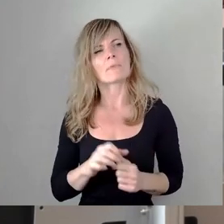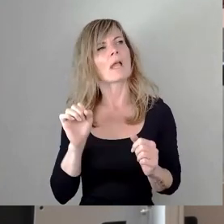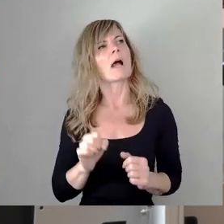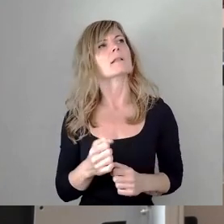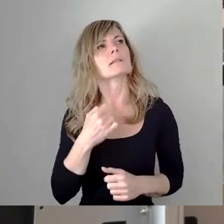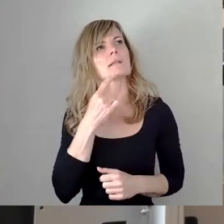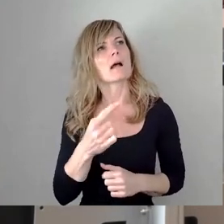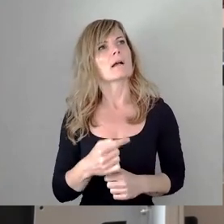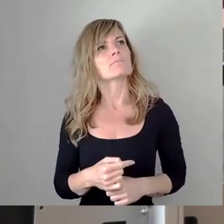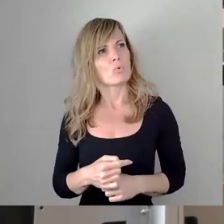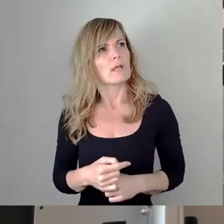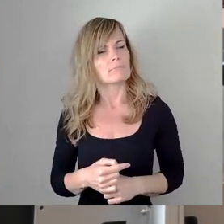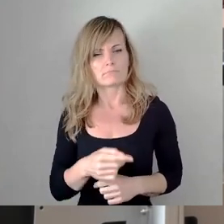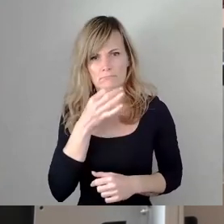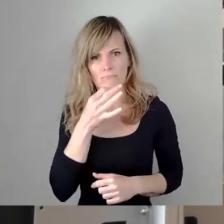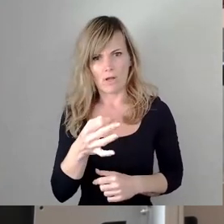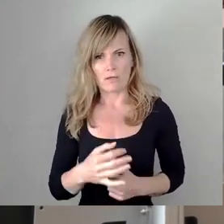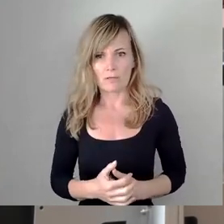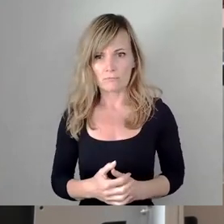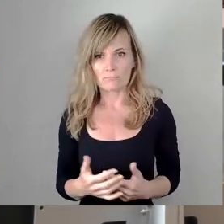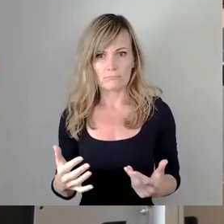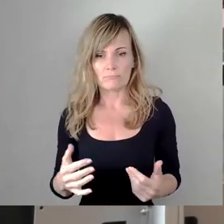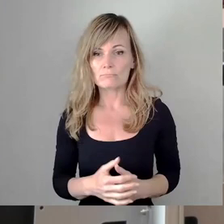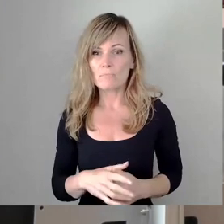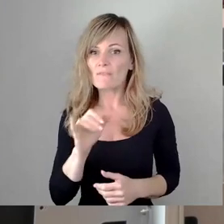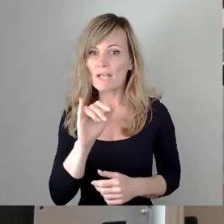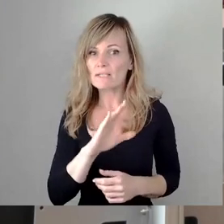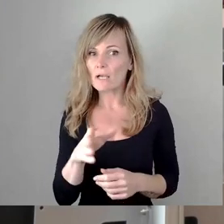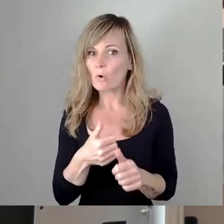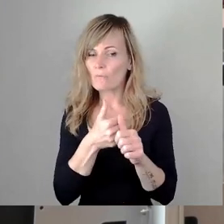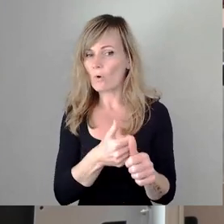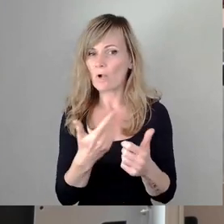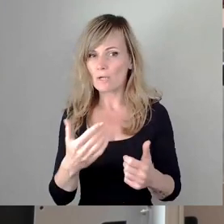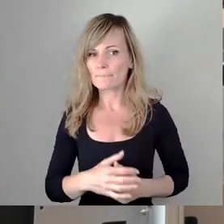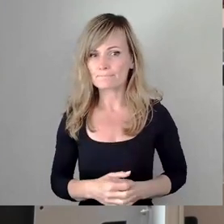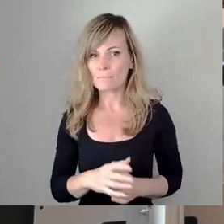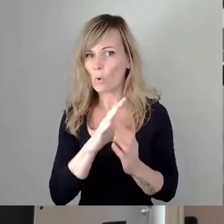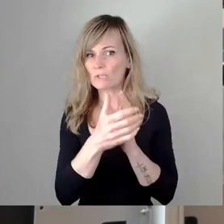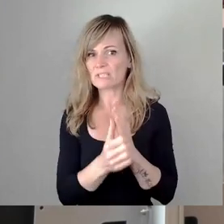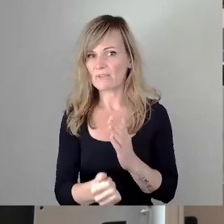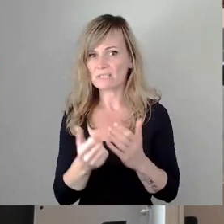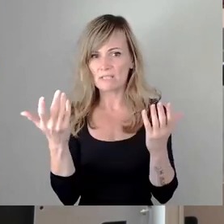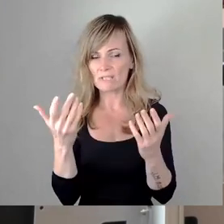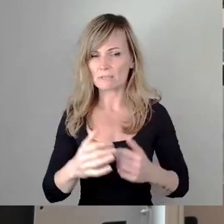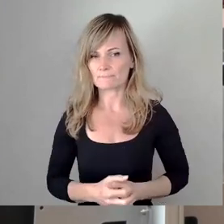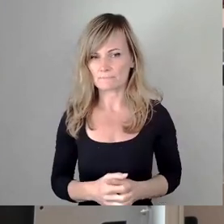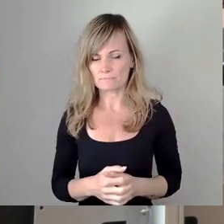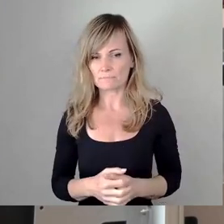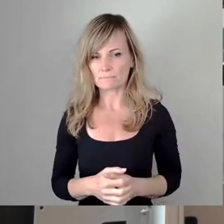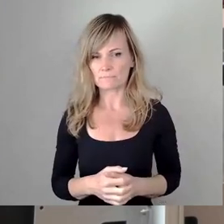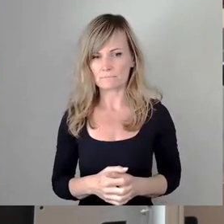muss sich einfach die Frage stellen, welche Konsequenzen hat das? Es geht hier nicht darum, sozusagen,